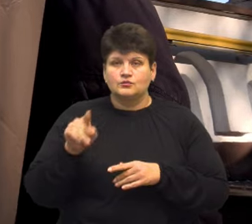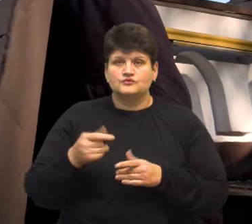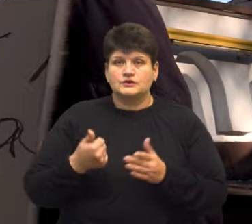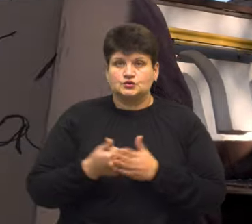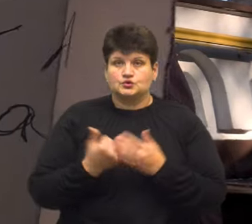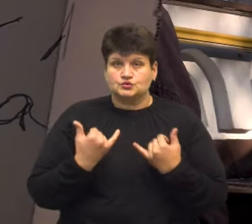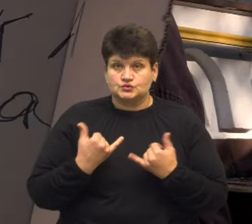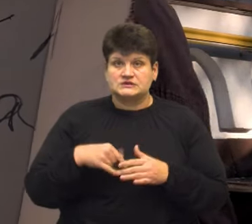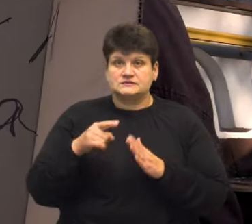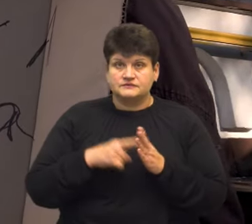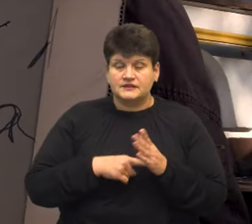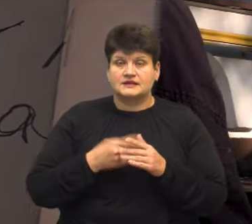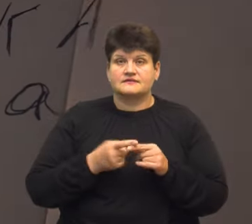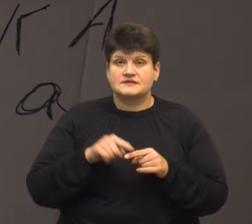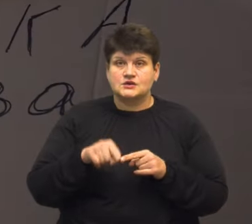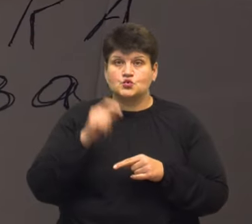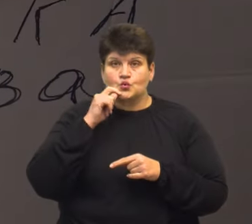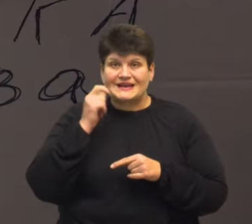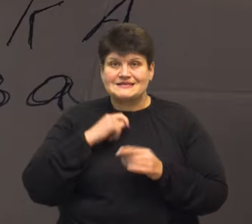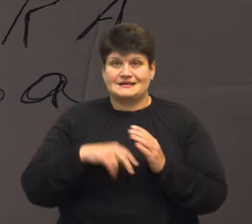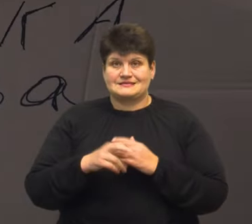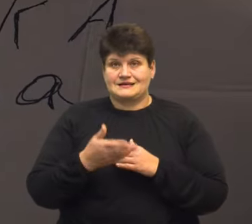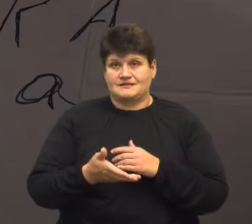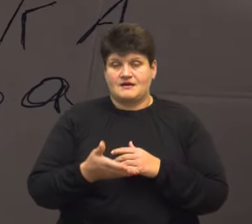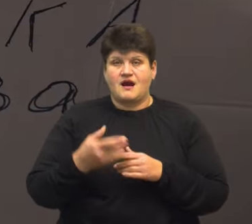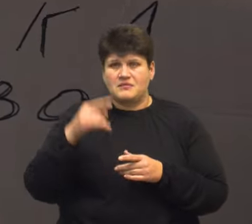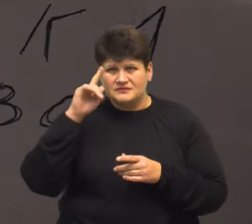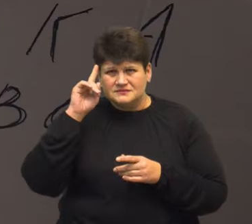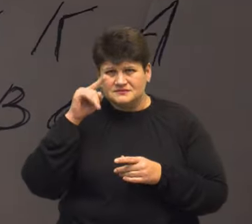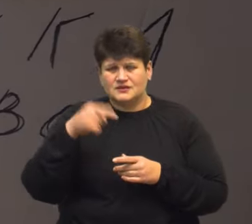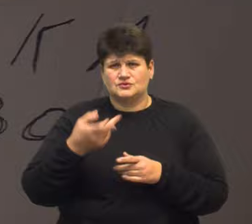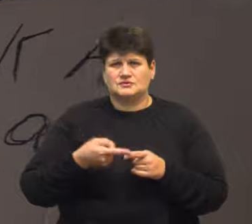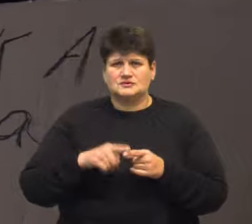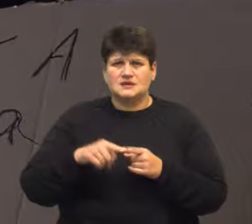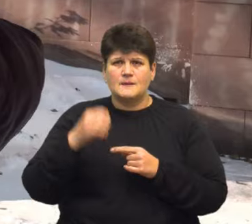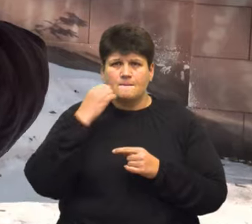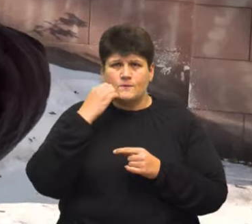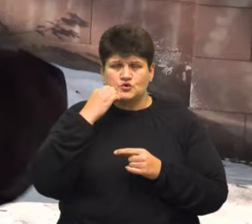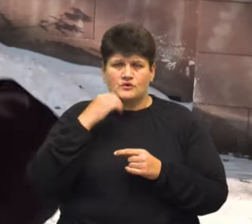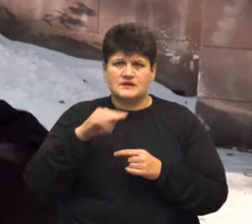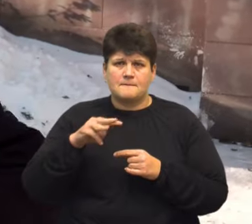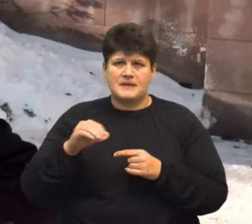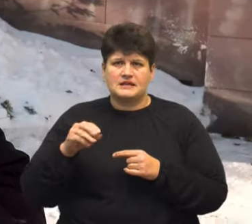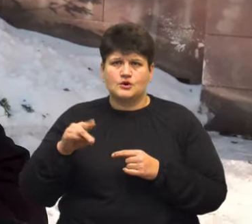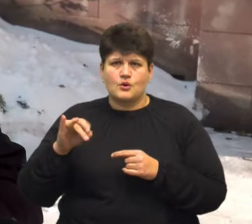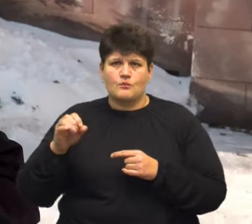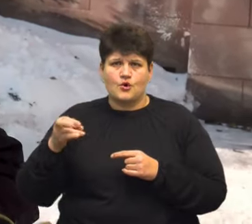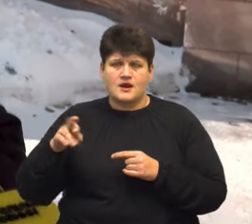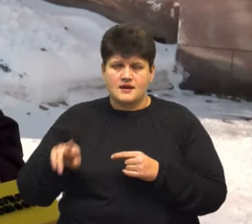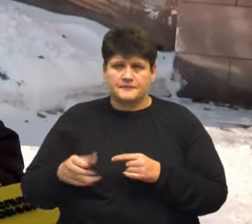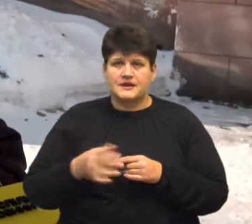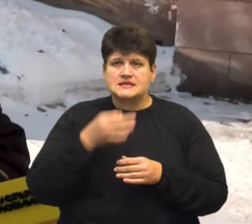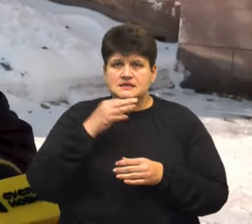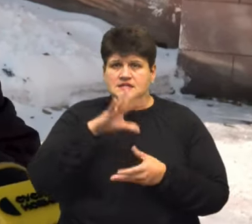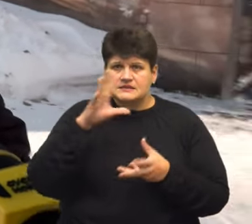вірять в те, що це і українська церква, насправді вона всім відома під владою Московської метрополії. Розкажіть загалом про вашу думку